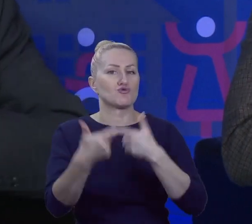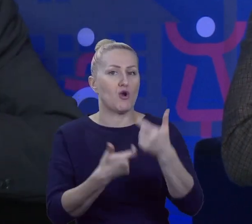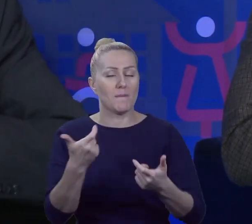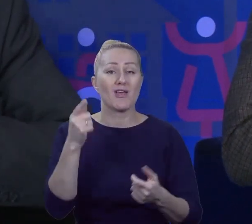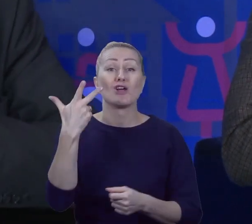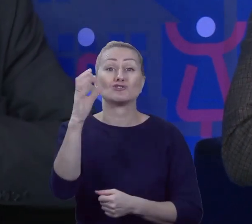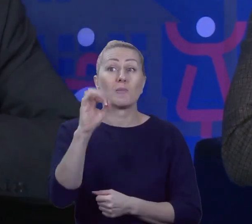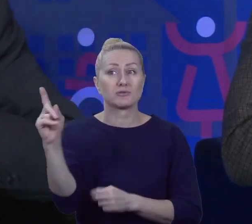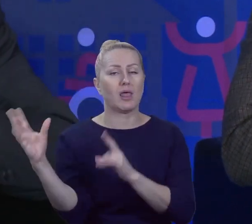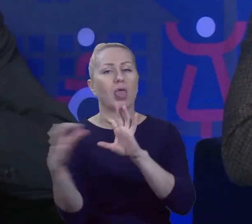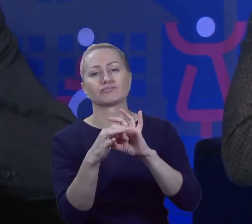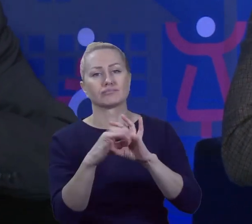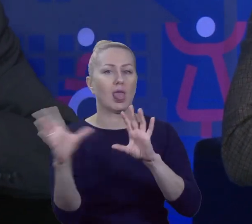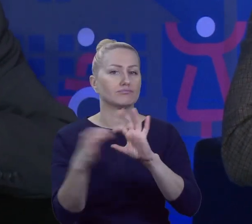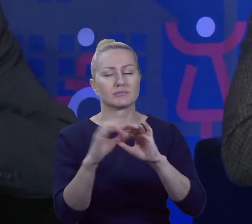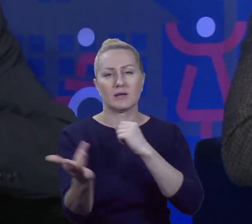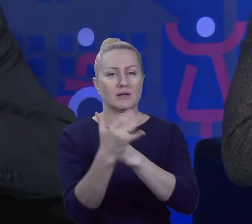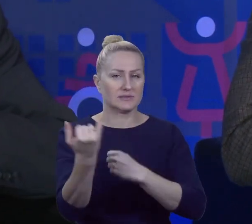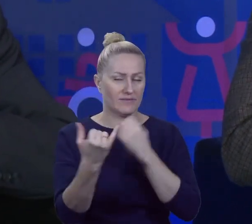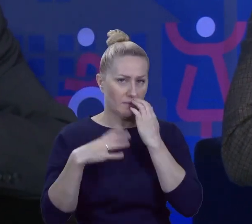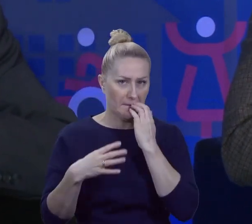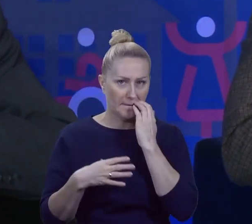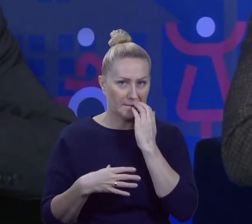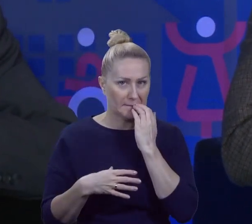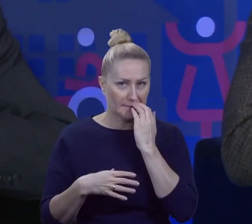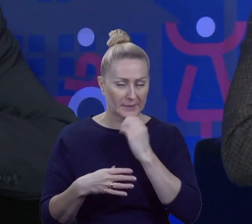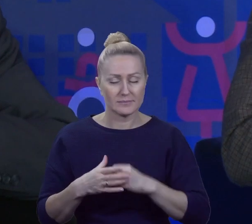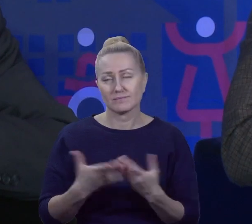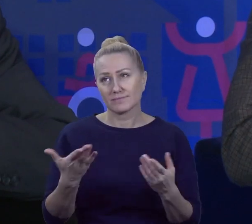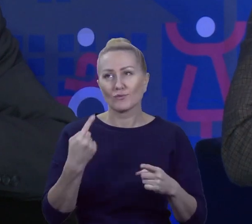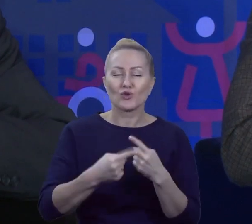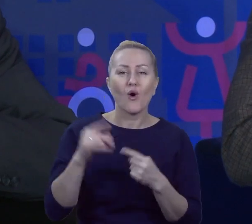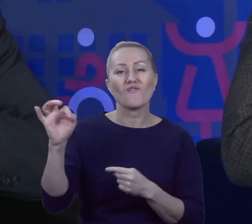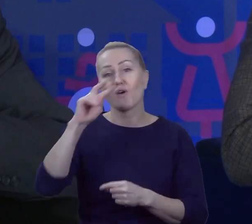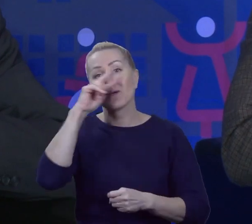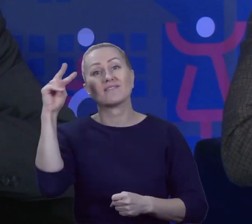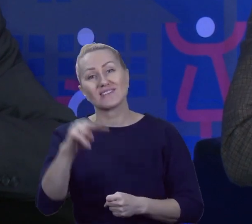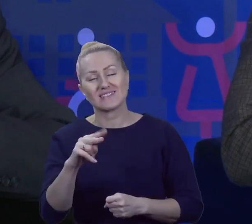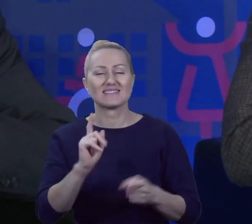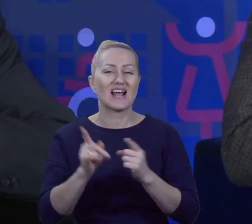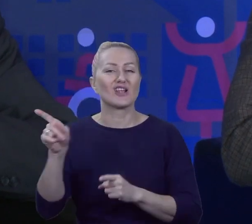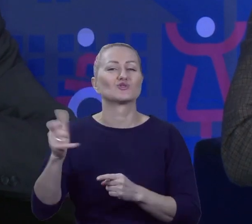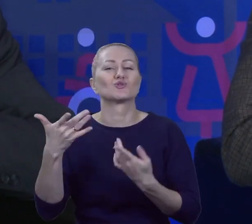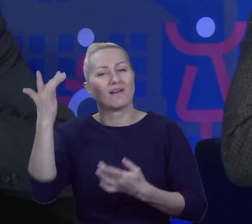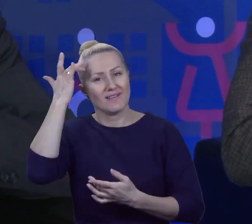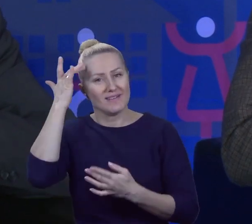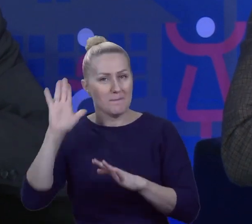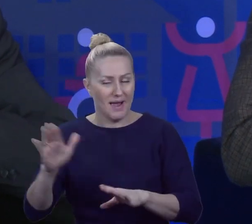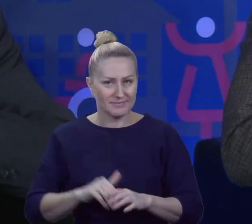3% się można zawsze przyczepić. Także to trochę punkt widzenia zależy od punktu siedzenia. Oczywiście, że